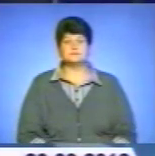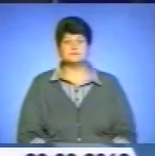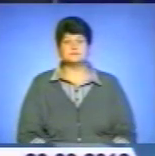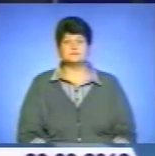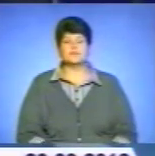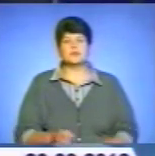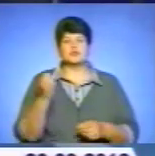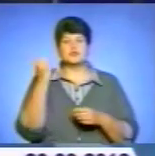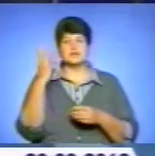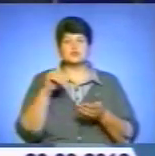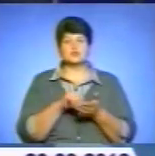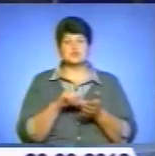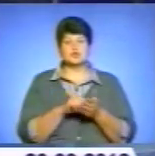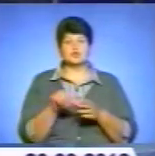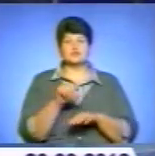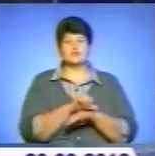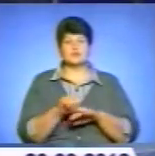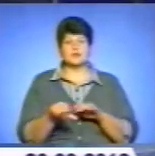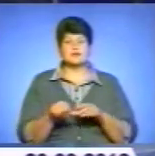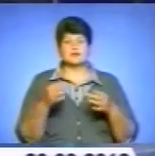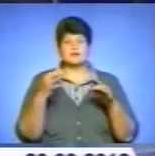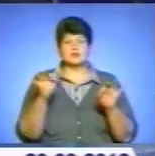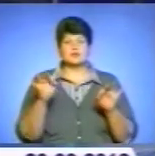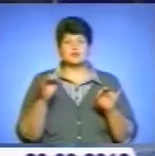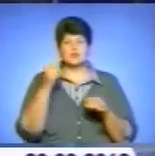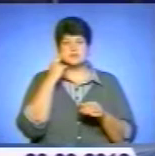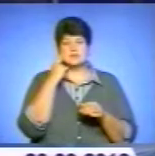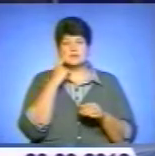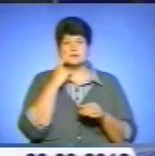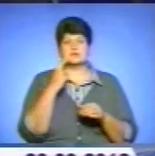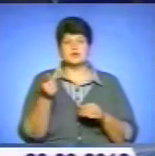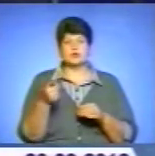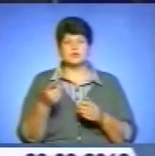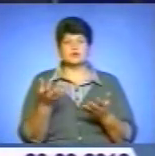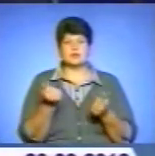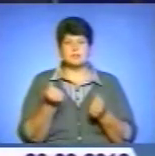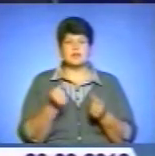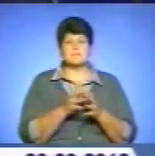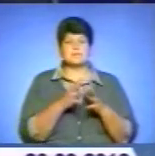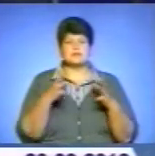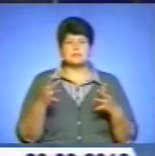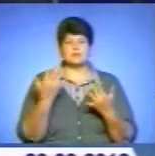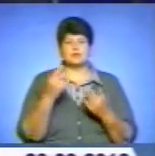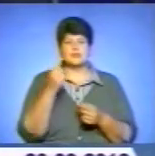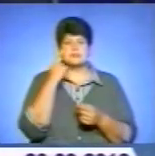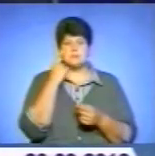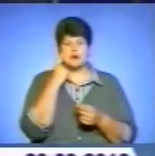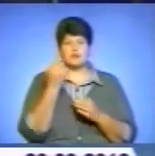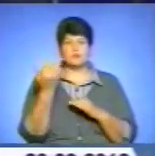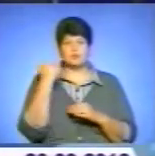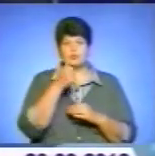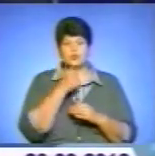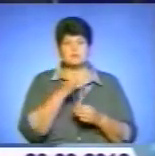14 учасників зовнішнього незалежного оцінювання з Тернопільщини отримали максимальну кількість балів. Минулого року таких